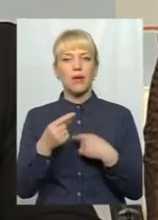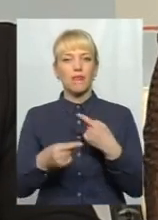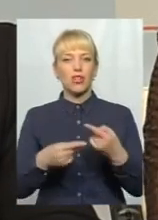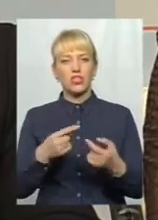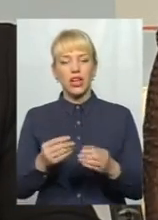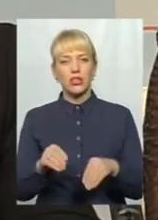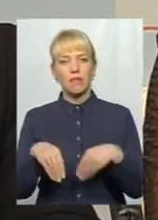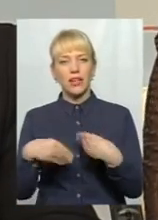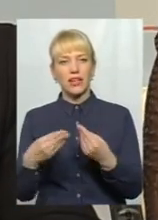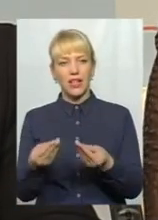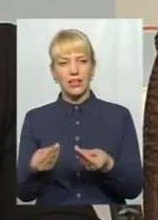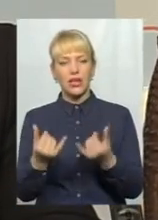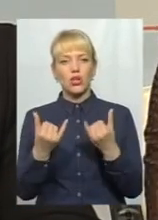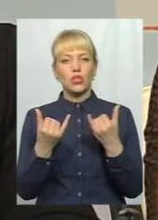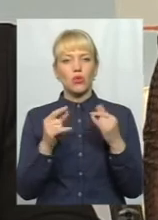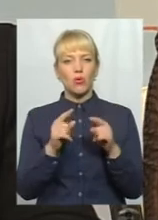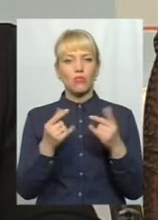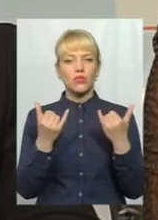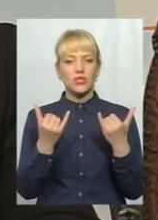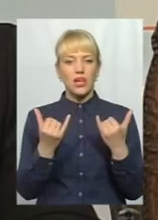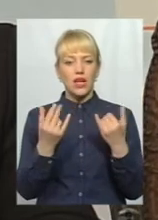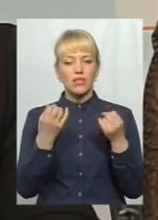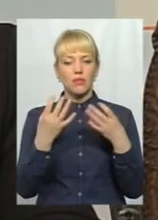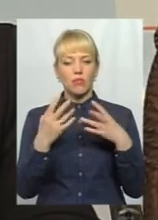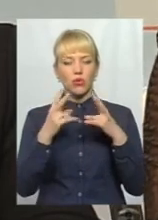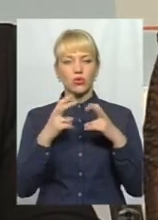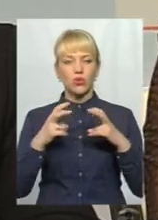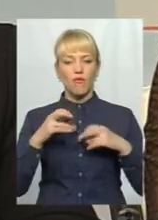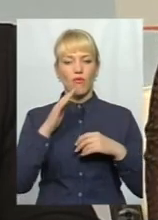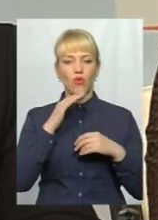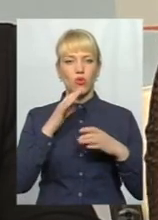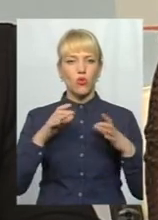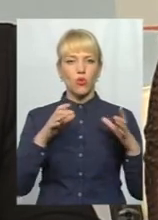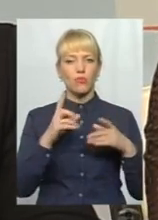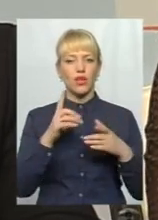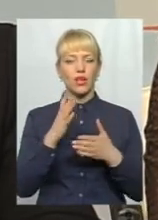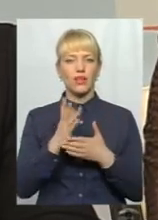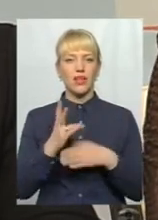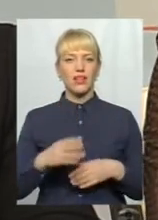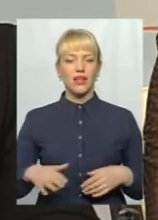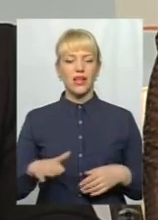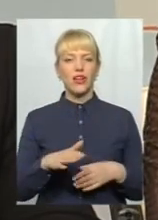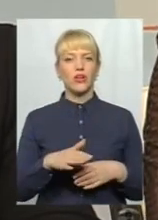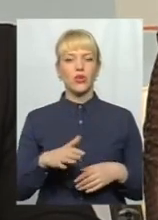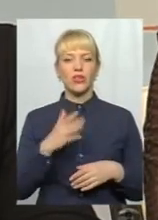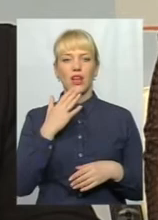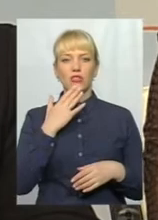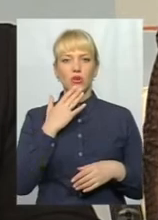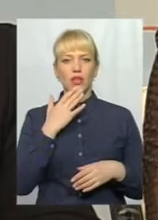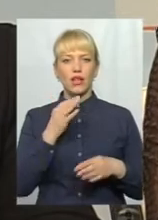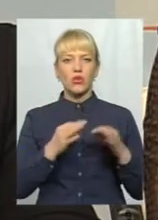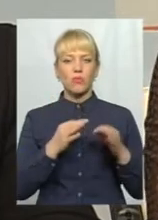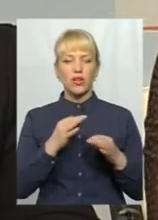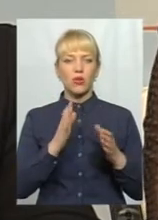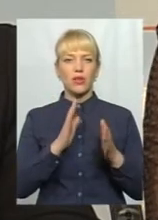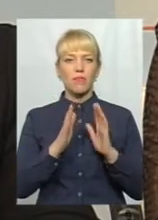зараз просто розглядати водойму, яка знаходиться на території Національного природного парку Подільській Товтри,